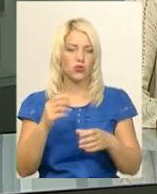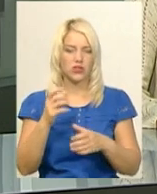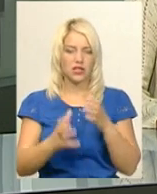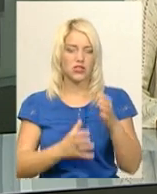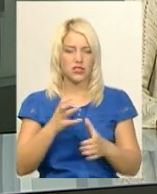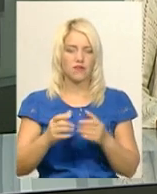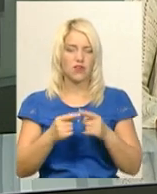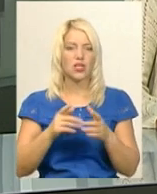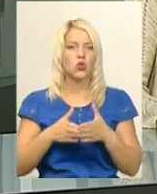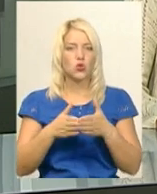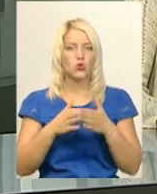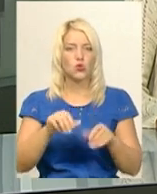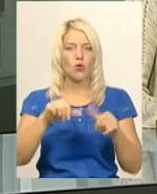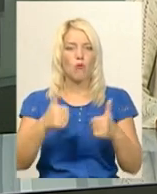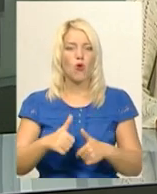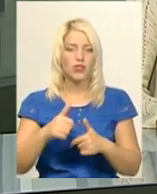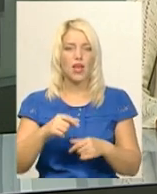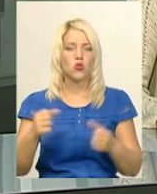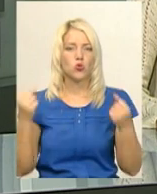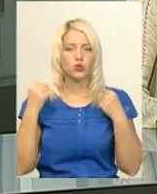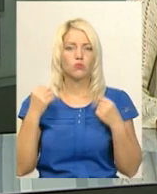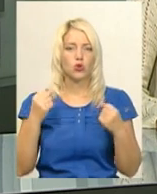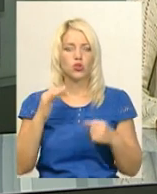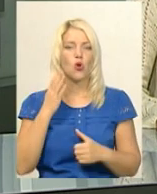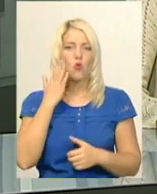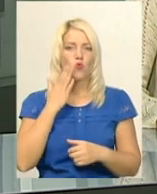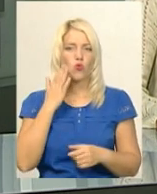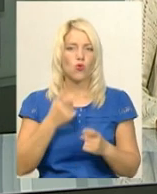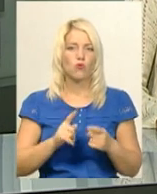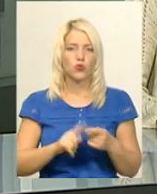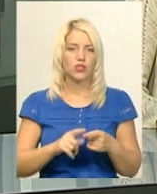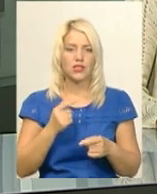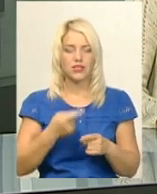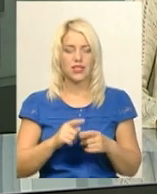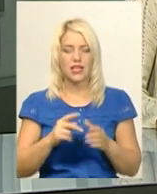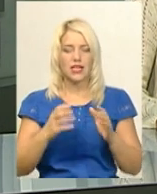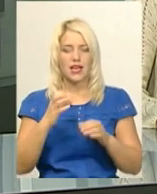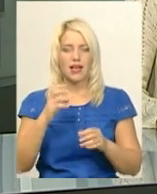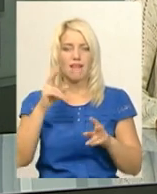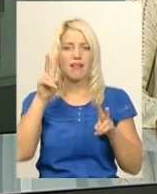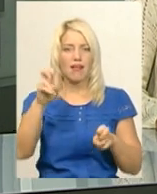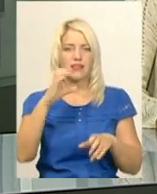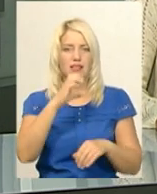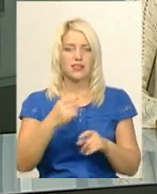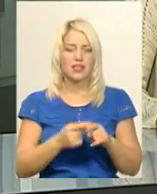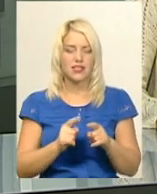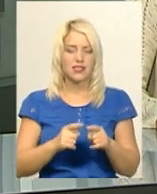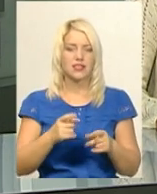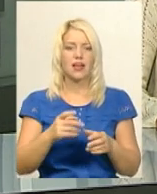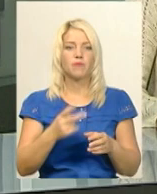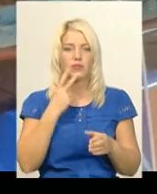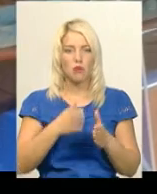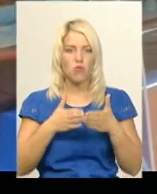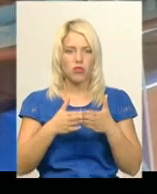спорту в Румунії. Цього разу спортсмени представляють свої моделі класу С. Це стендові масштабні моделі, які ви зараз